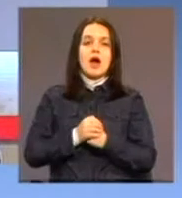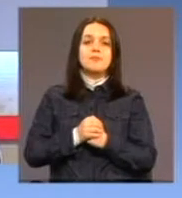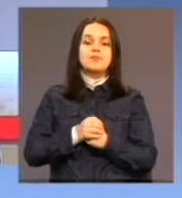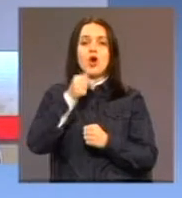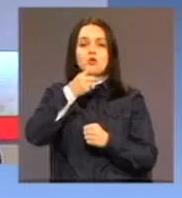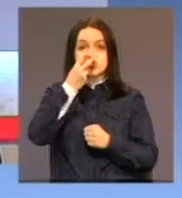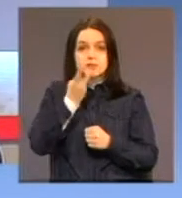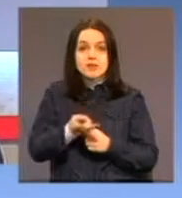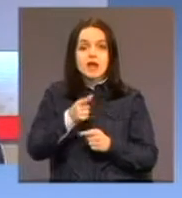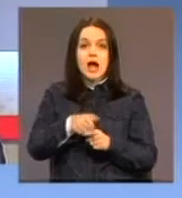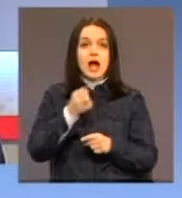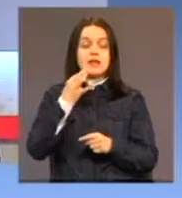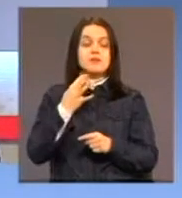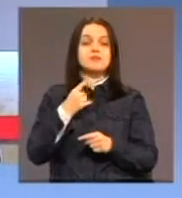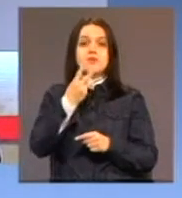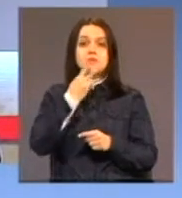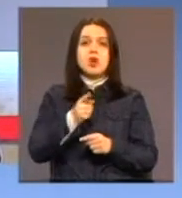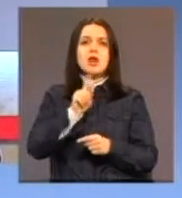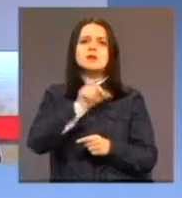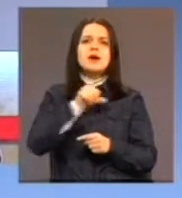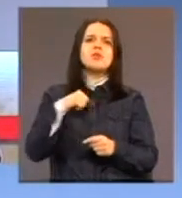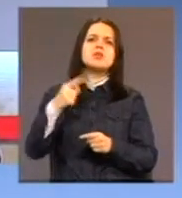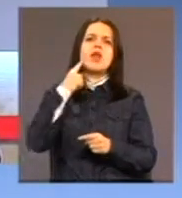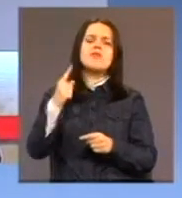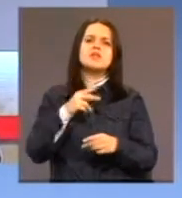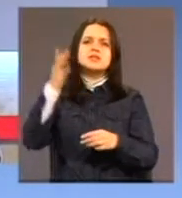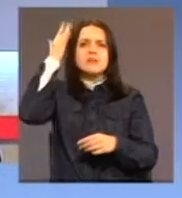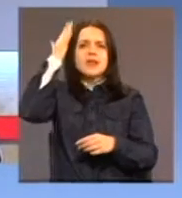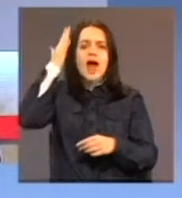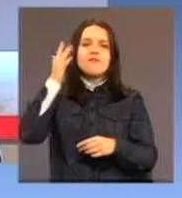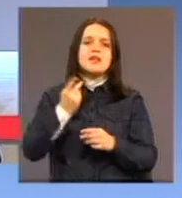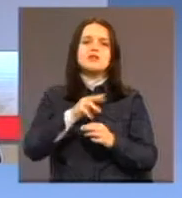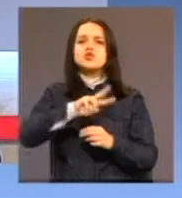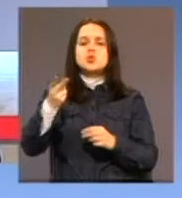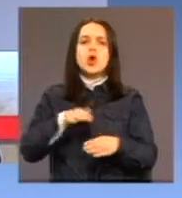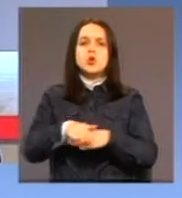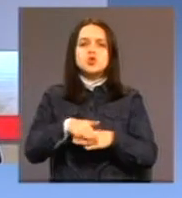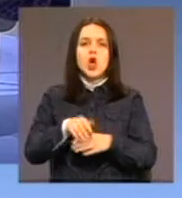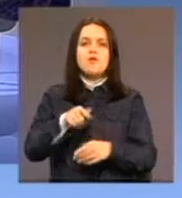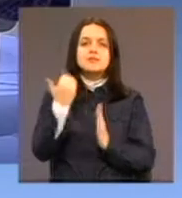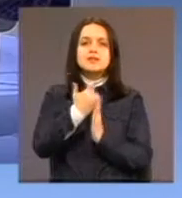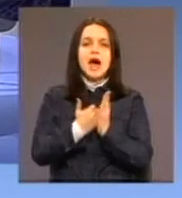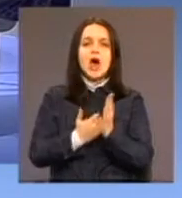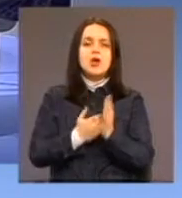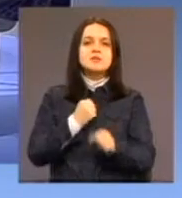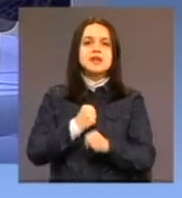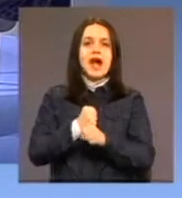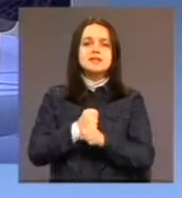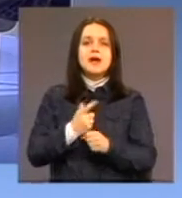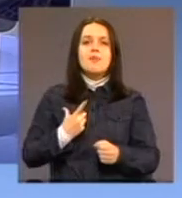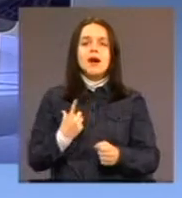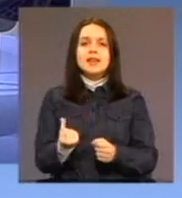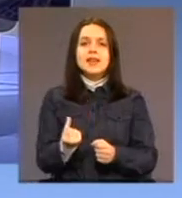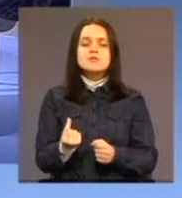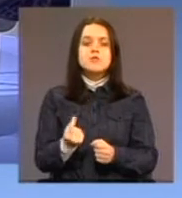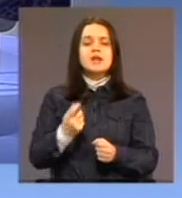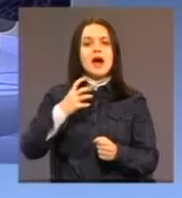o dnenom zbrinjavanja, ne samo o dnenom zbrinjavanja, nego i druge neke usluge, novim zakonom je predviđeno da se radi u partnerstvu sa vladinim